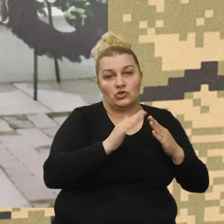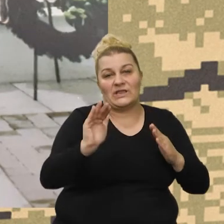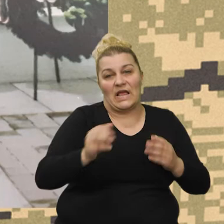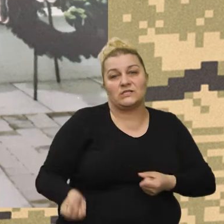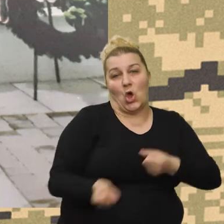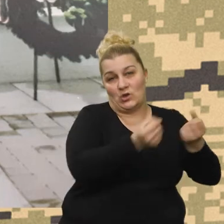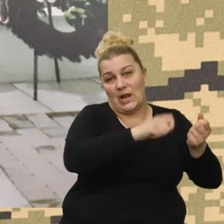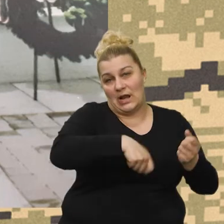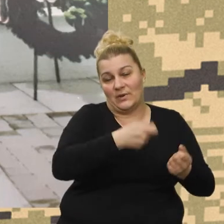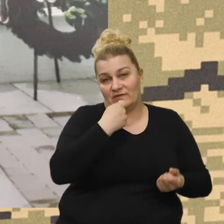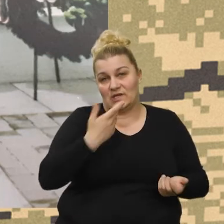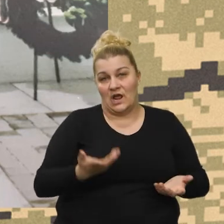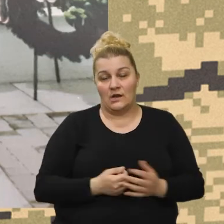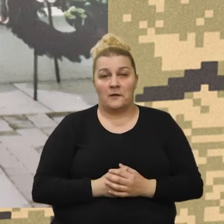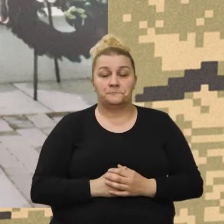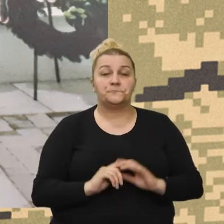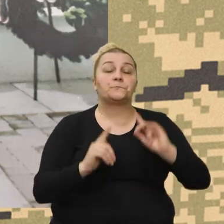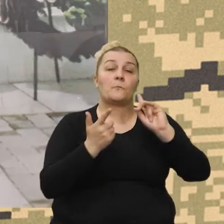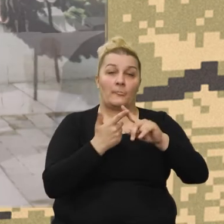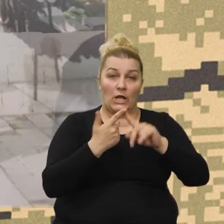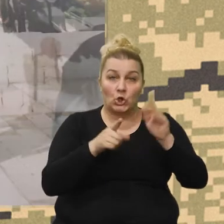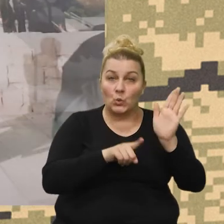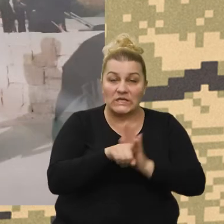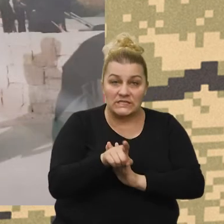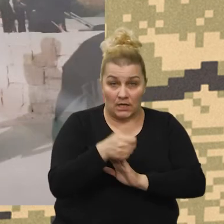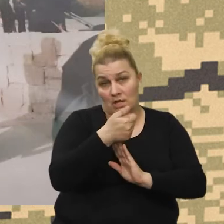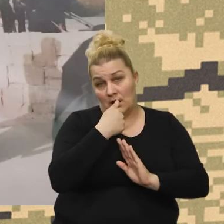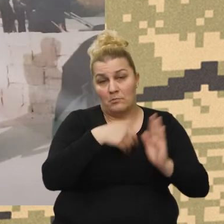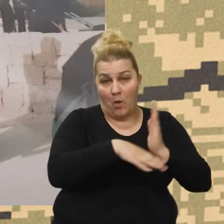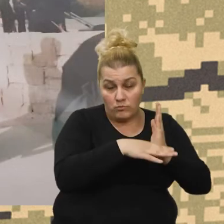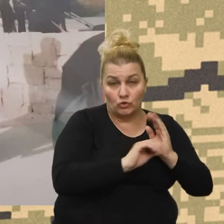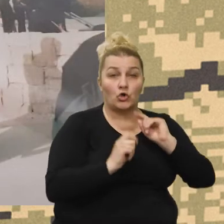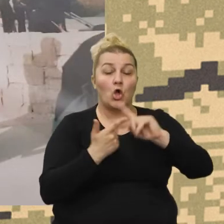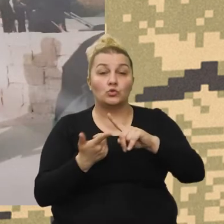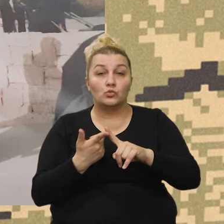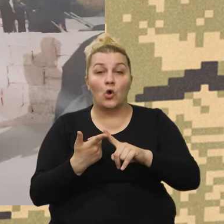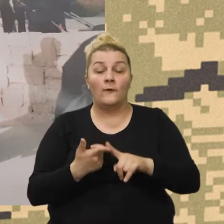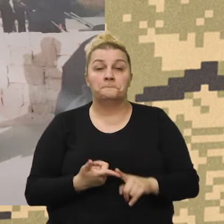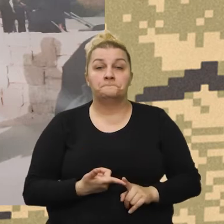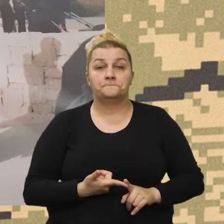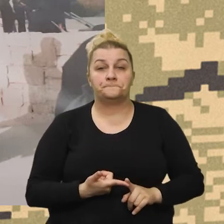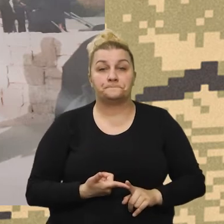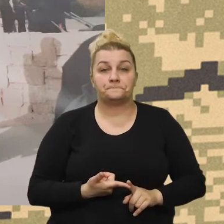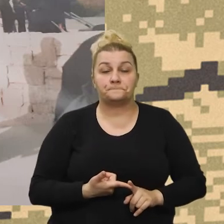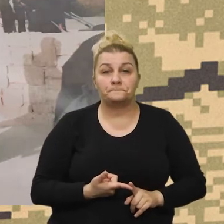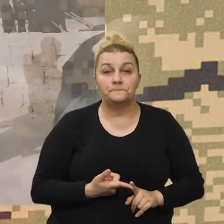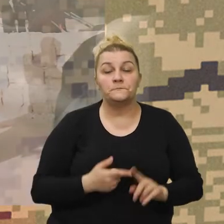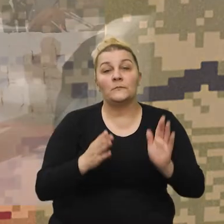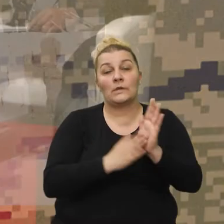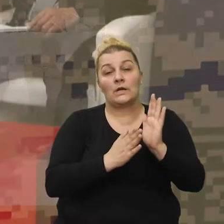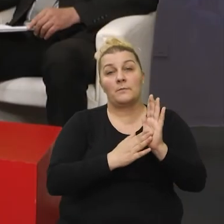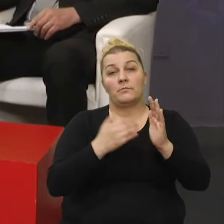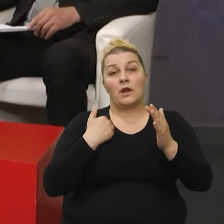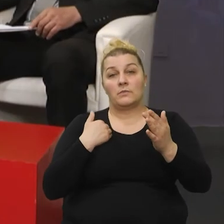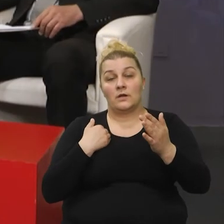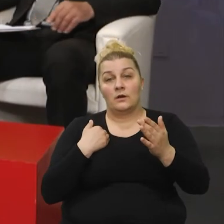na svojoj dici. Da, drugi cilj. Drugi cilj je bio da se kroz, kad nastupamo prema